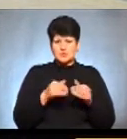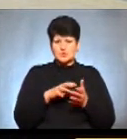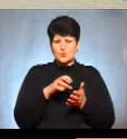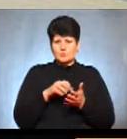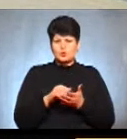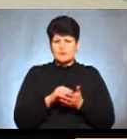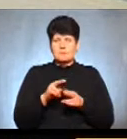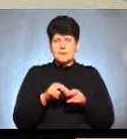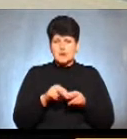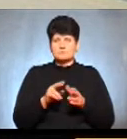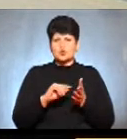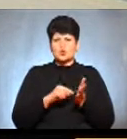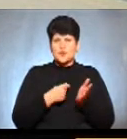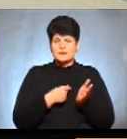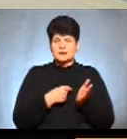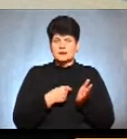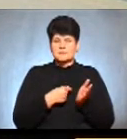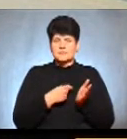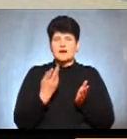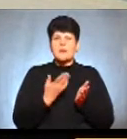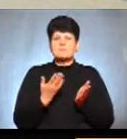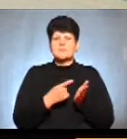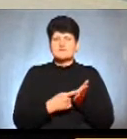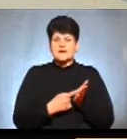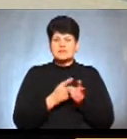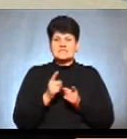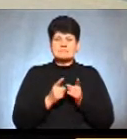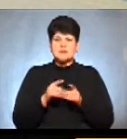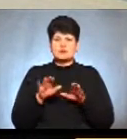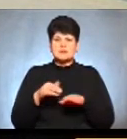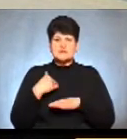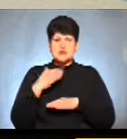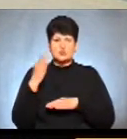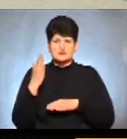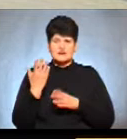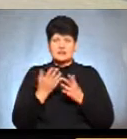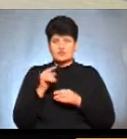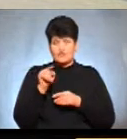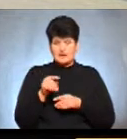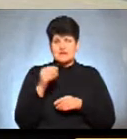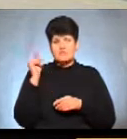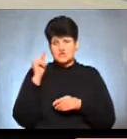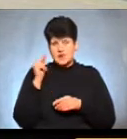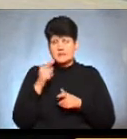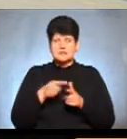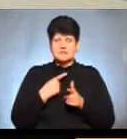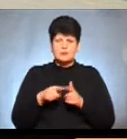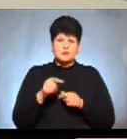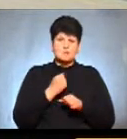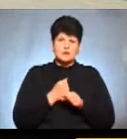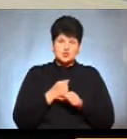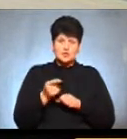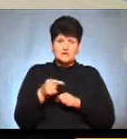паспорт і довідка, яка підтверджує зміну місця голосування. Тобто, якщо ви навчаєте, ще працюєте в